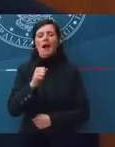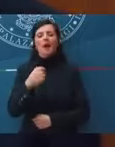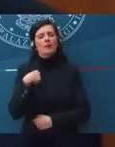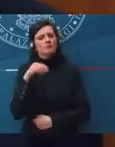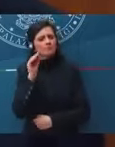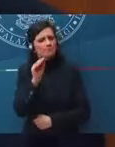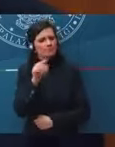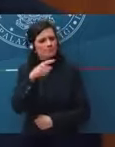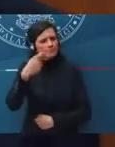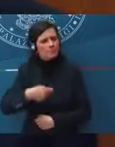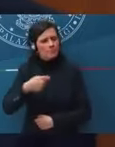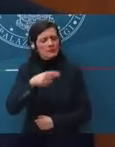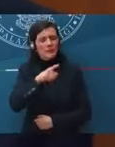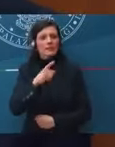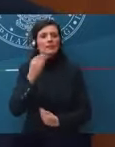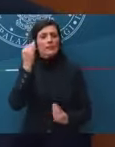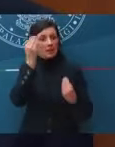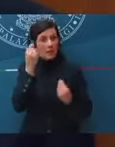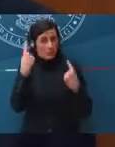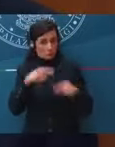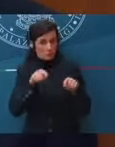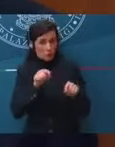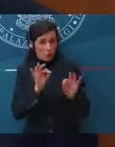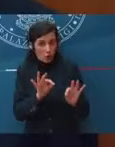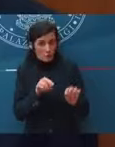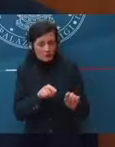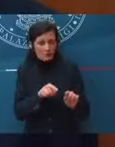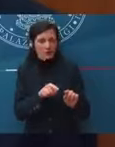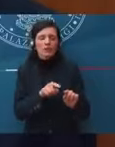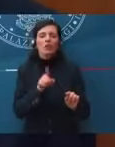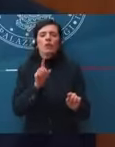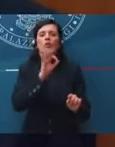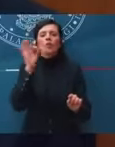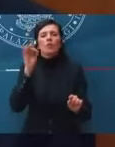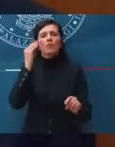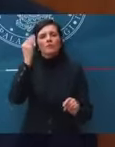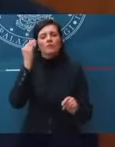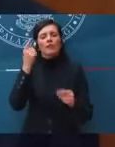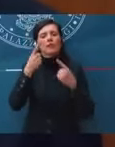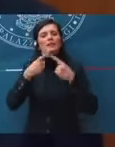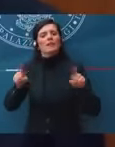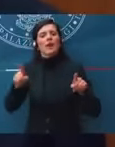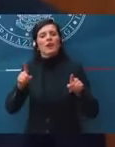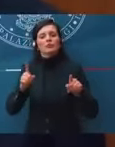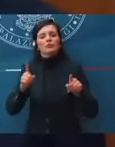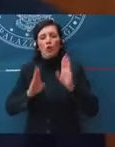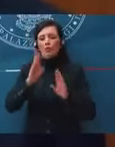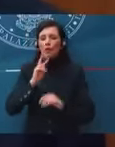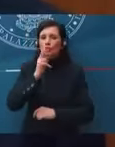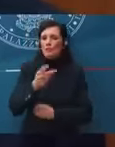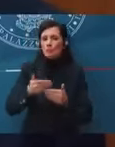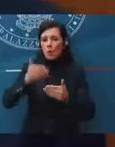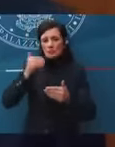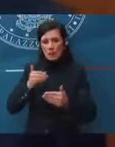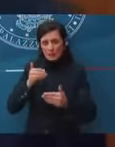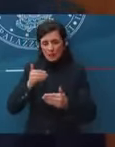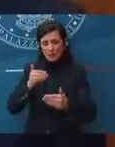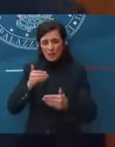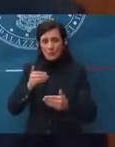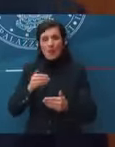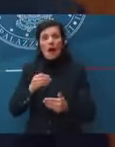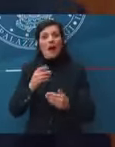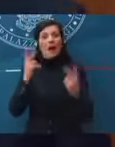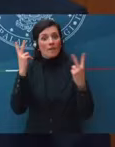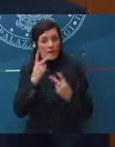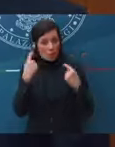così, se non ritiene che effettivamente, un a differenza di quanto era venuto fuori dalla precedente risposta, è se sia stata